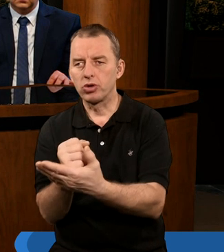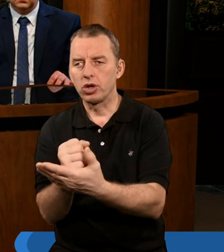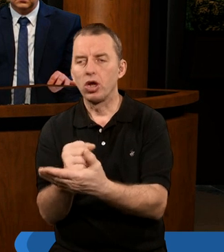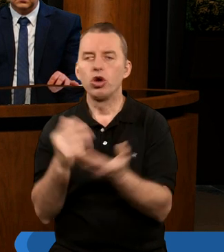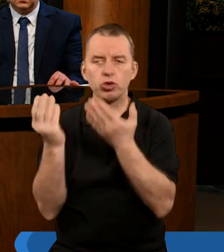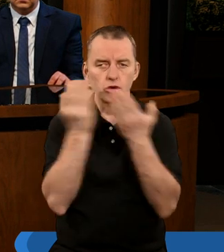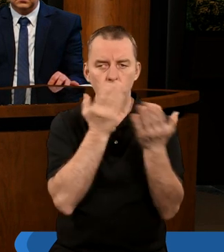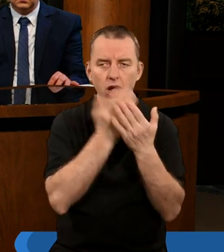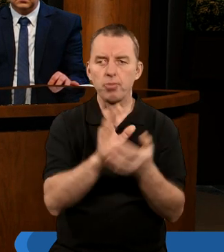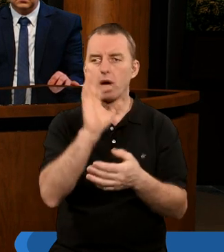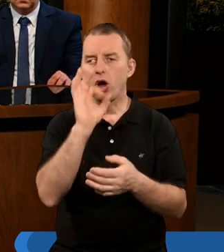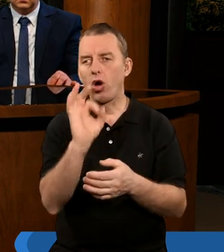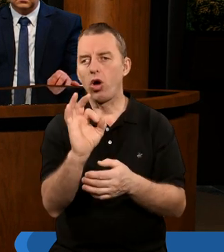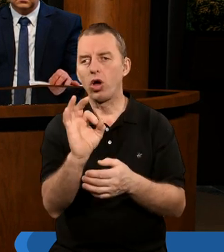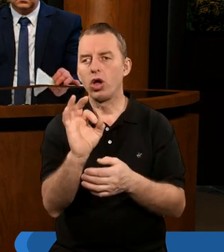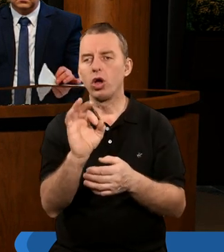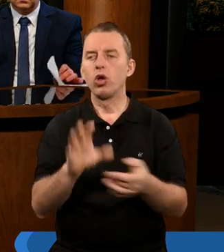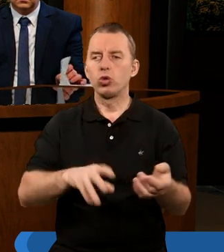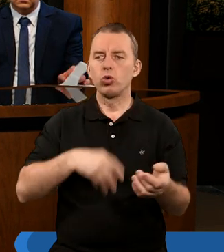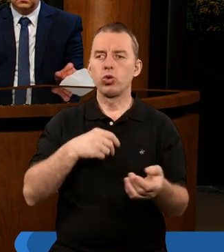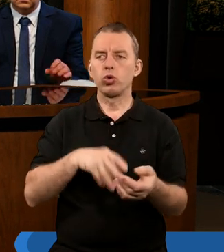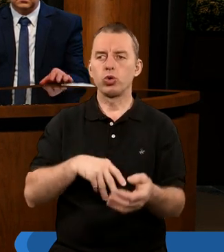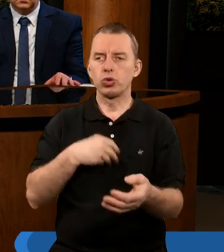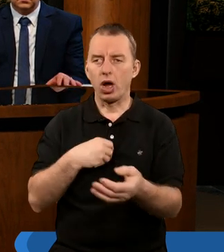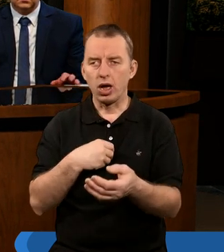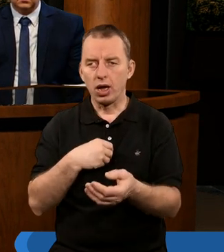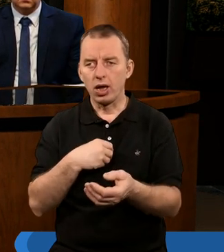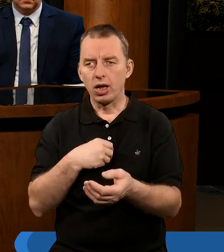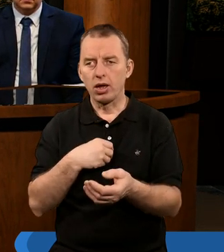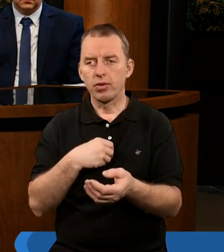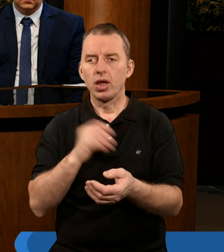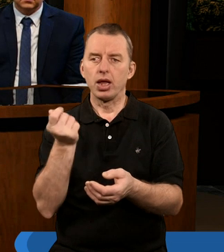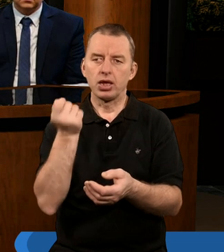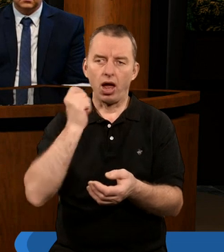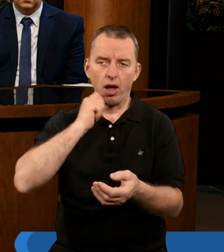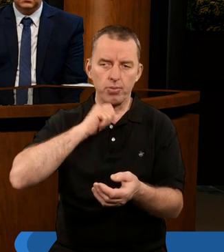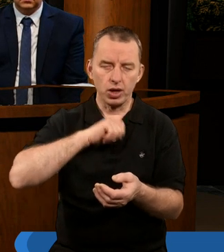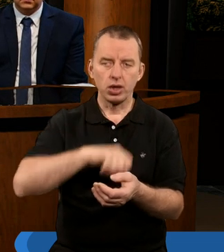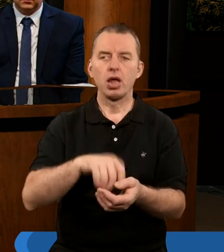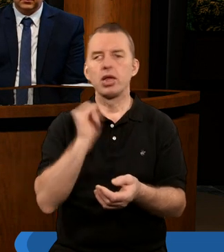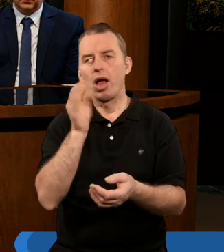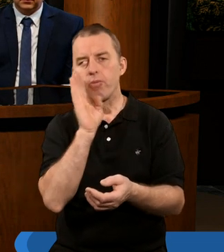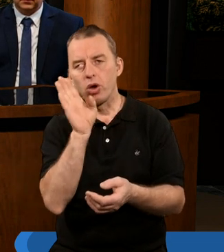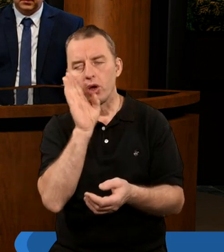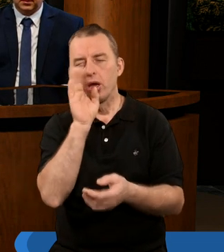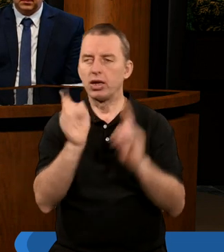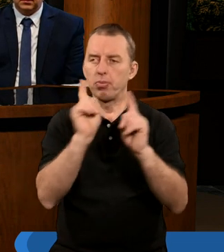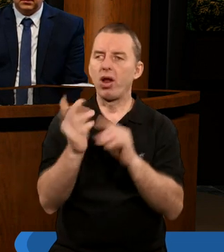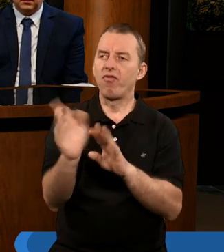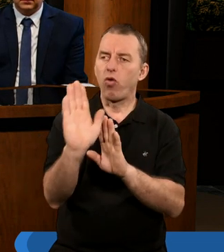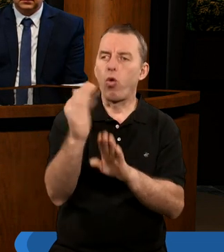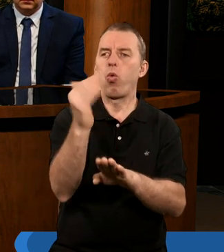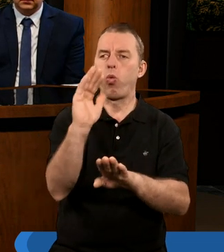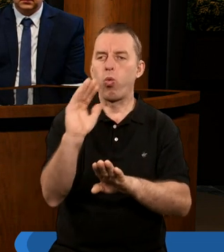czytamy o duszach zabitych, które jakby symbolicznie wołają do